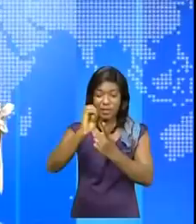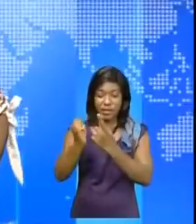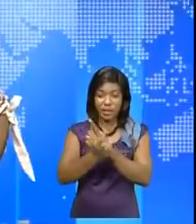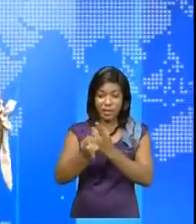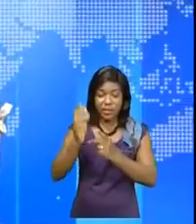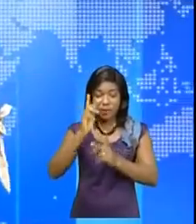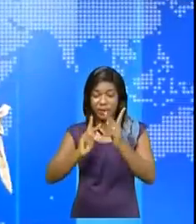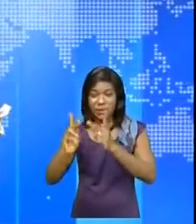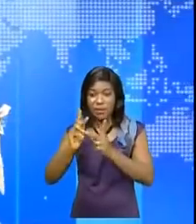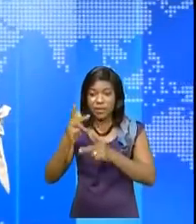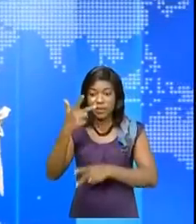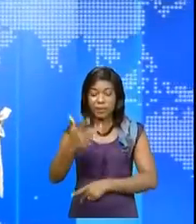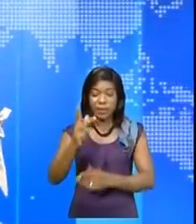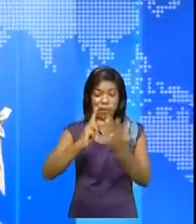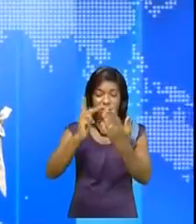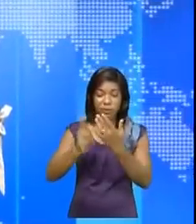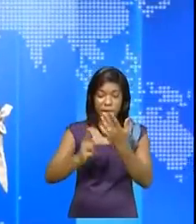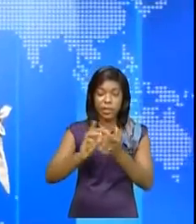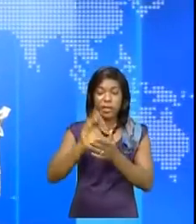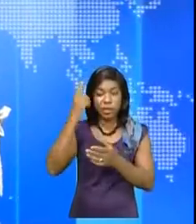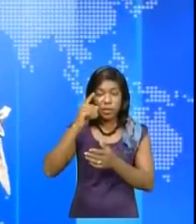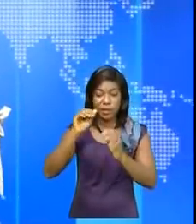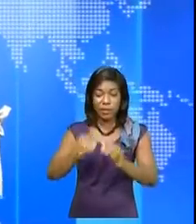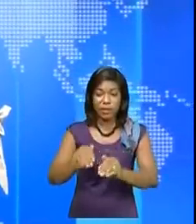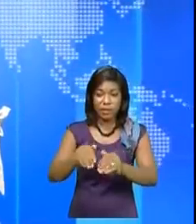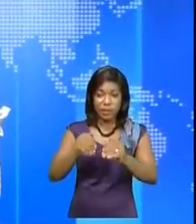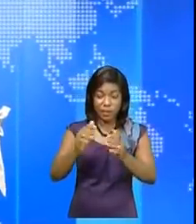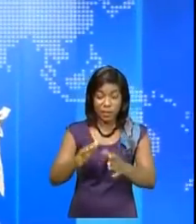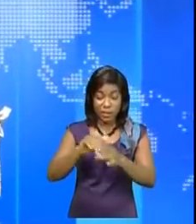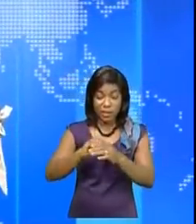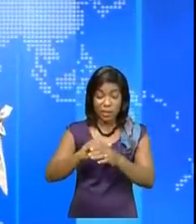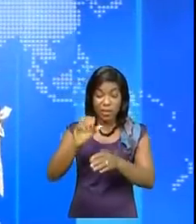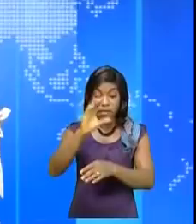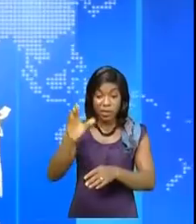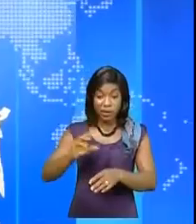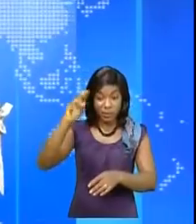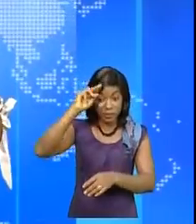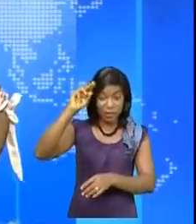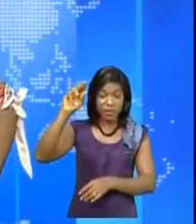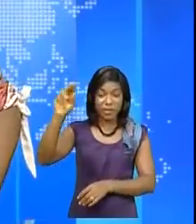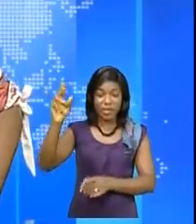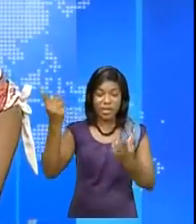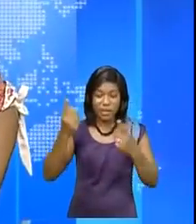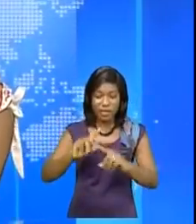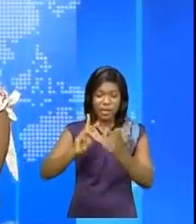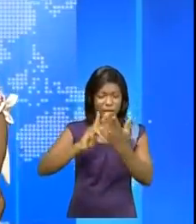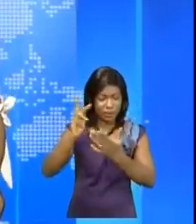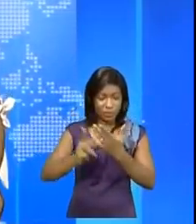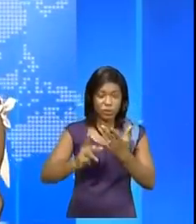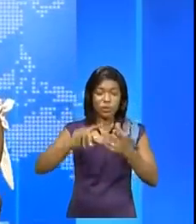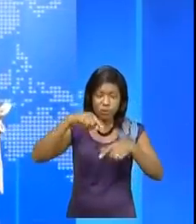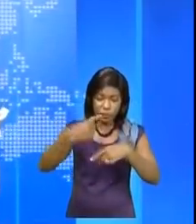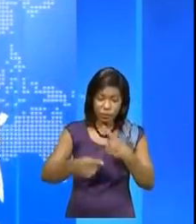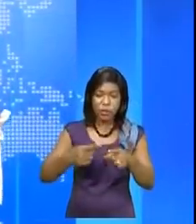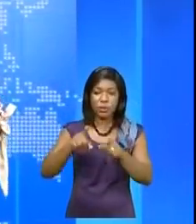mercredi 2 juin le projet de développement de la riziculture de la commune de Massina, Kinshasa. Une fois ce vaste projet relancé,